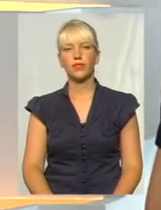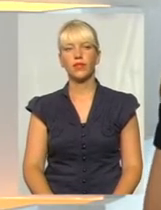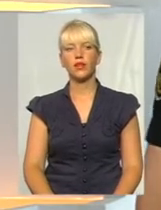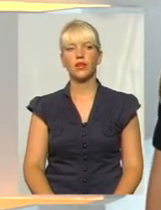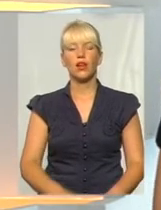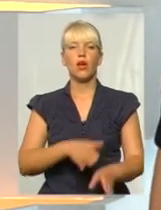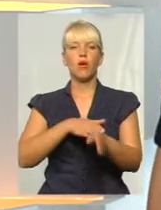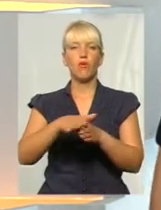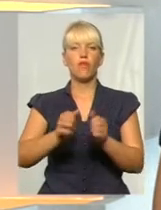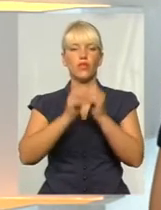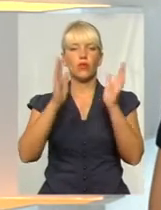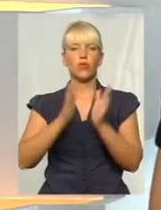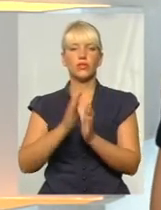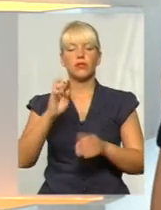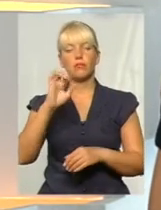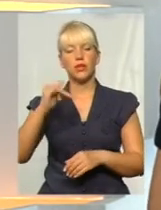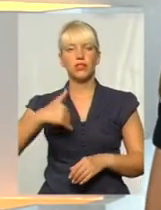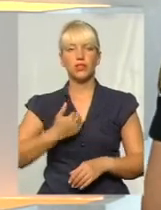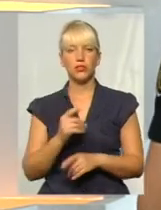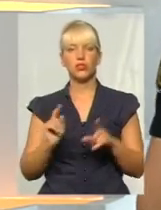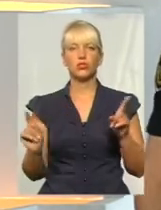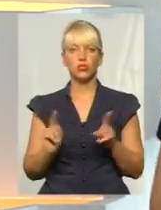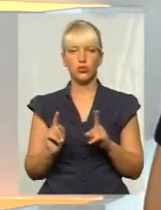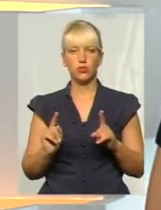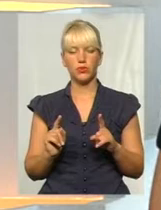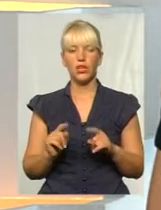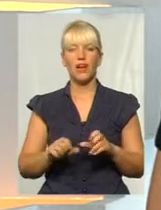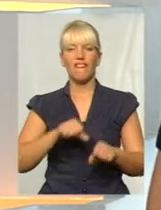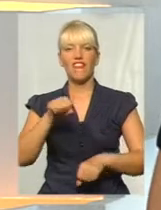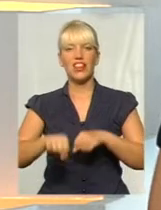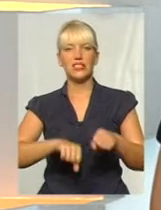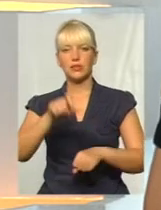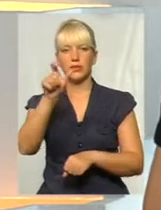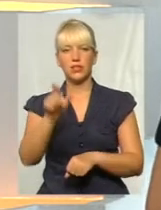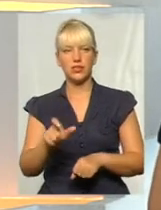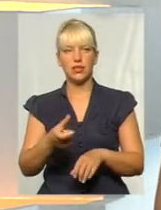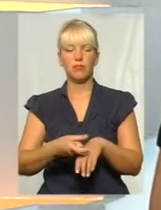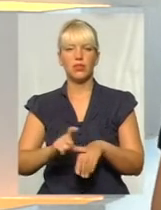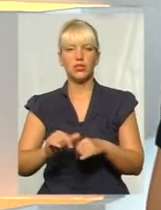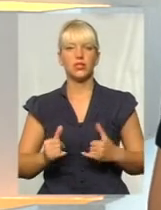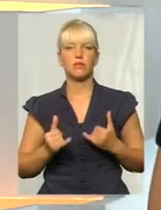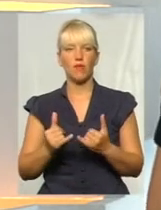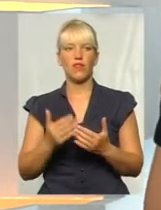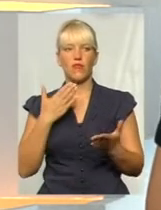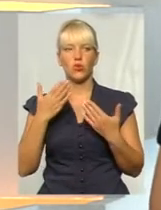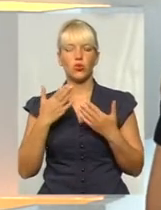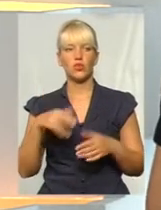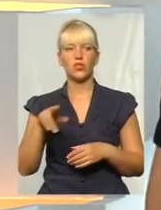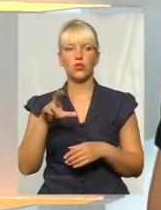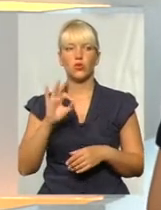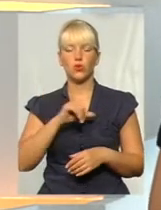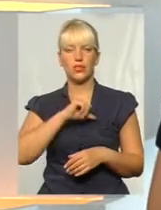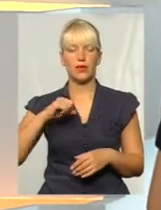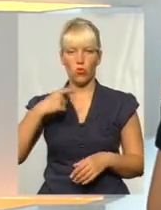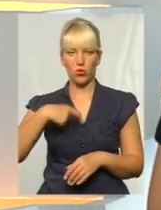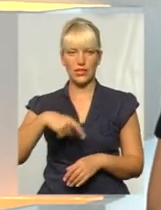Це повний комплекс. Але в першу чергу хотілося б, щоб велосипедист більш з повагою ставився, хоча б тільки до самого